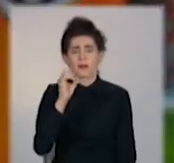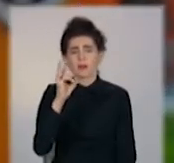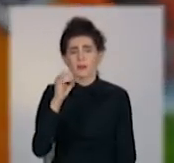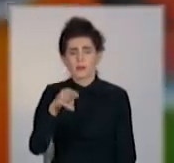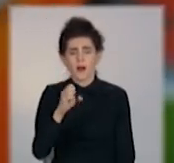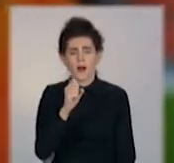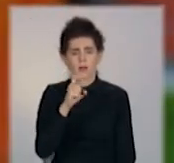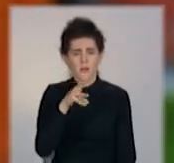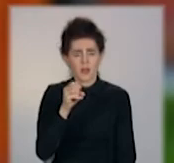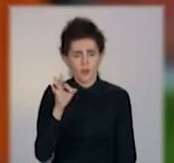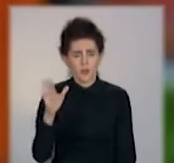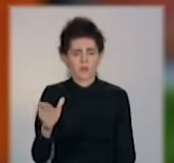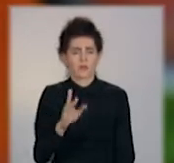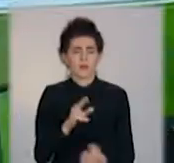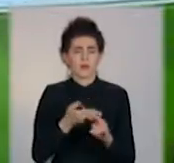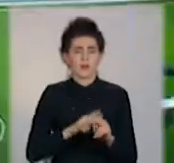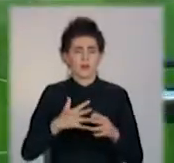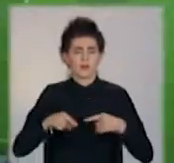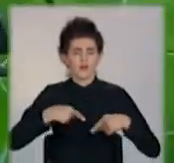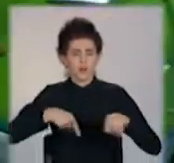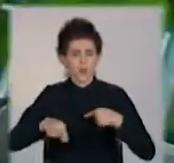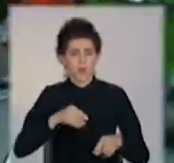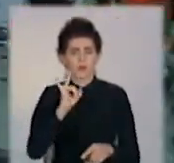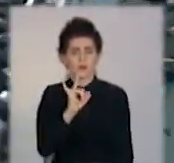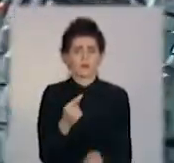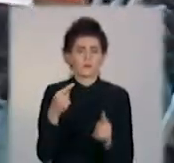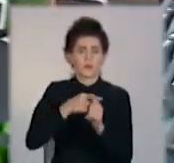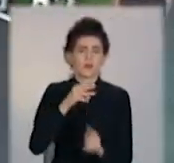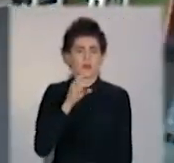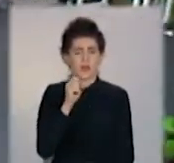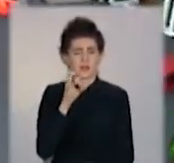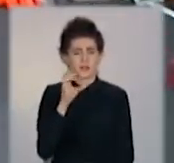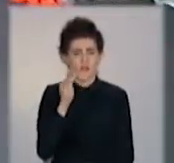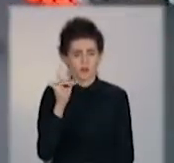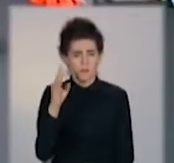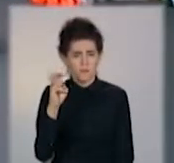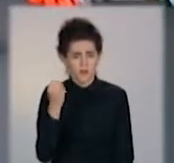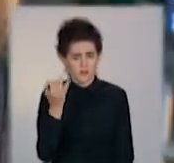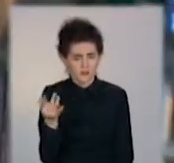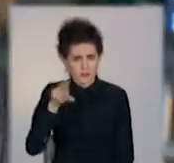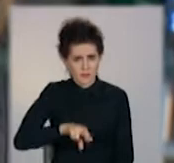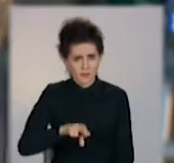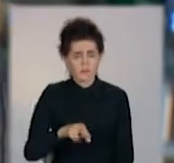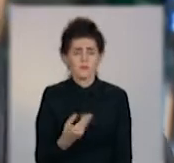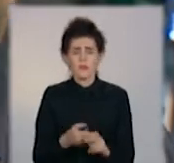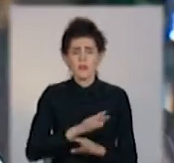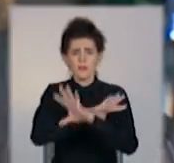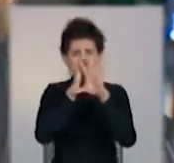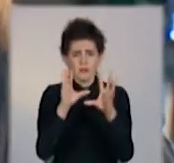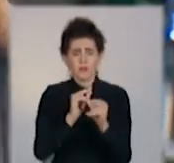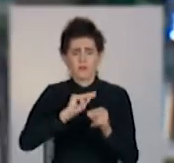футбольного клубу «Шахтар» та Міністерства цифрової трансформації. Вправи, які згадуються у курсі, вони є універсальними,